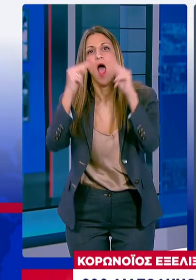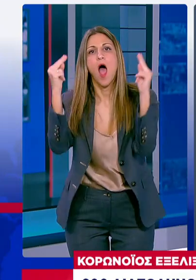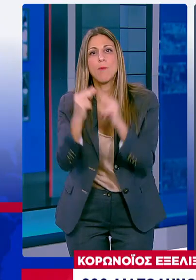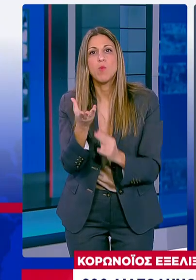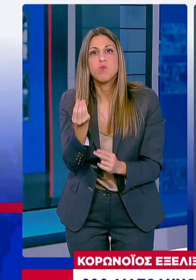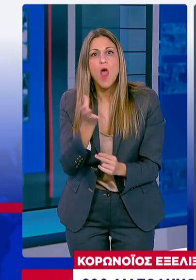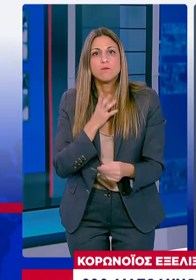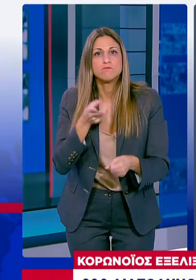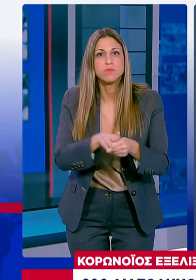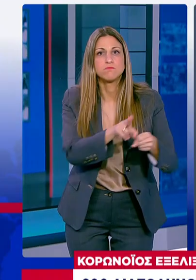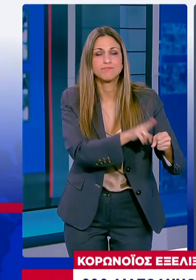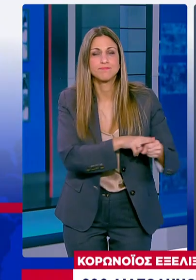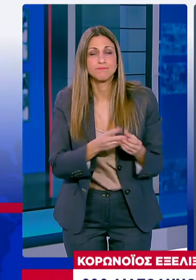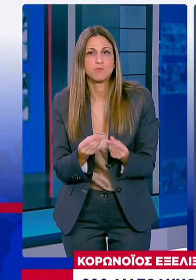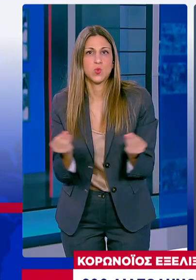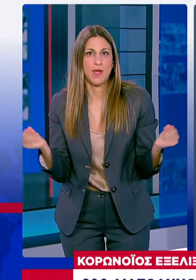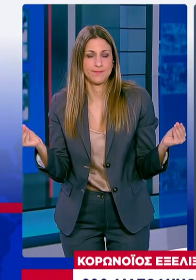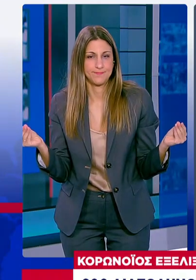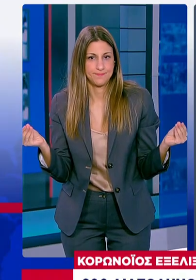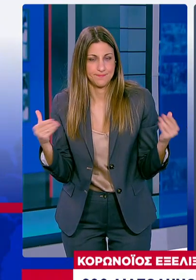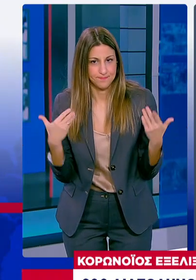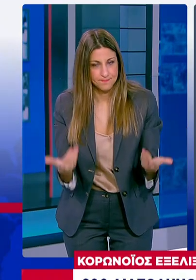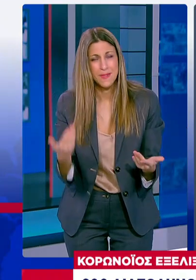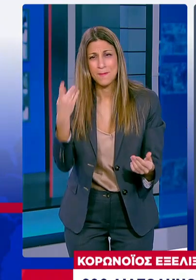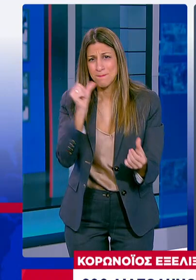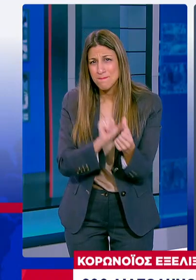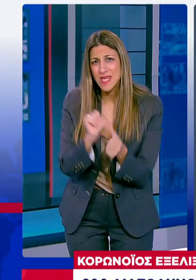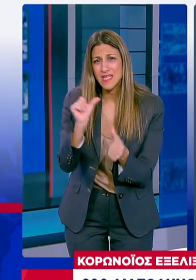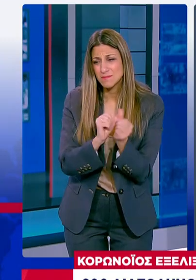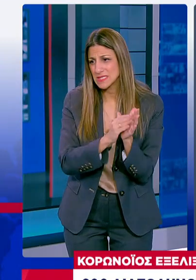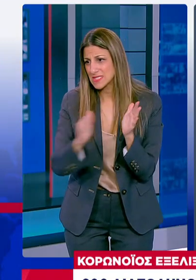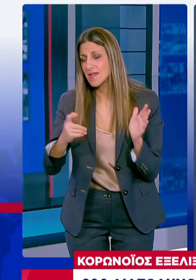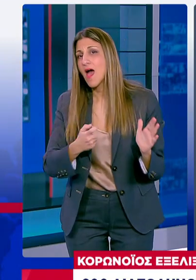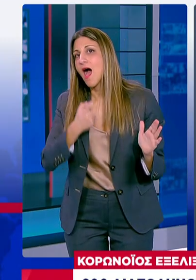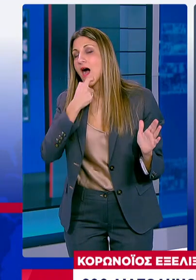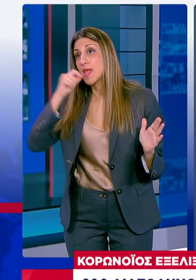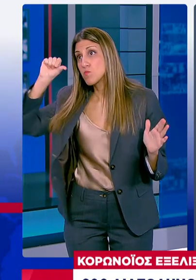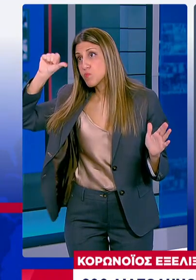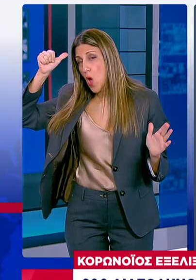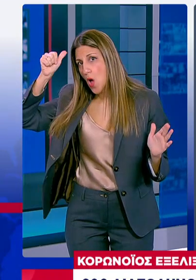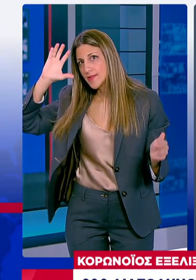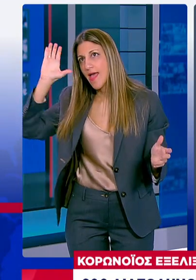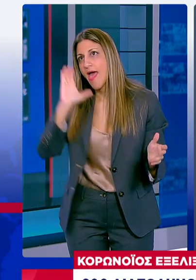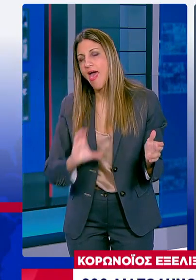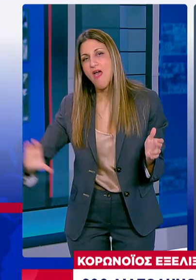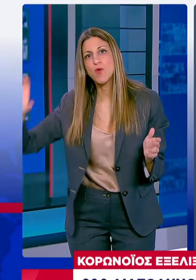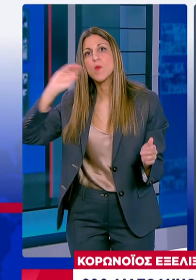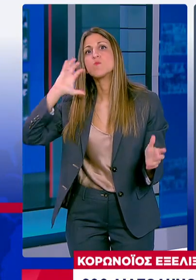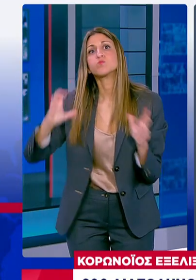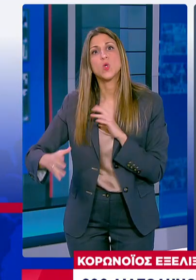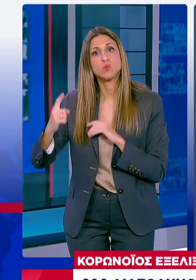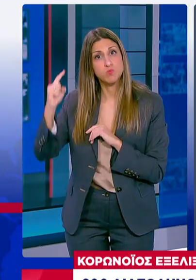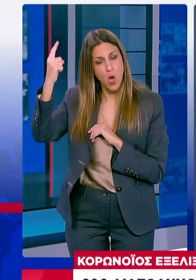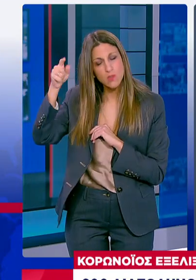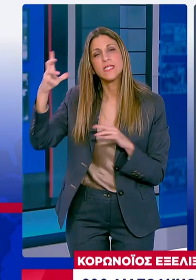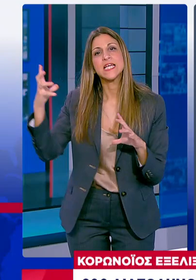πολλές ανθρώπινες ζωές Μέσα σε λίγους μήνες Οι Βετανοί πρώτοι στην Ευρώπη αλλά και στον κόσμο Πέτυχαν